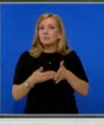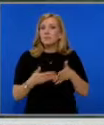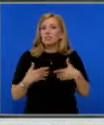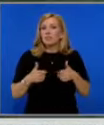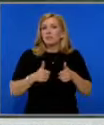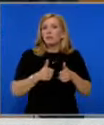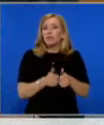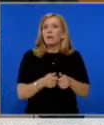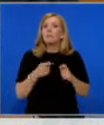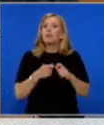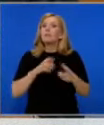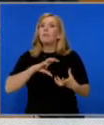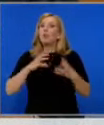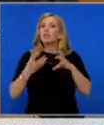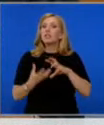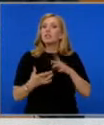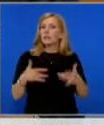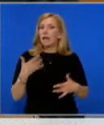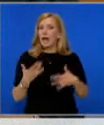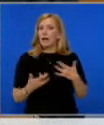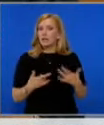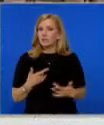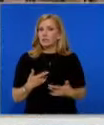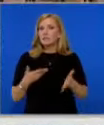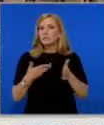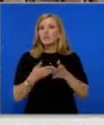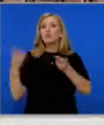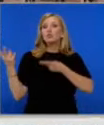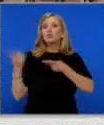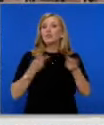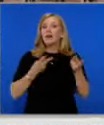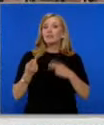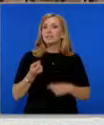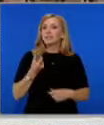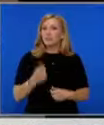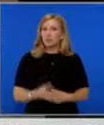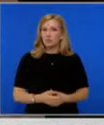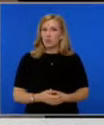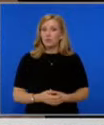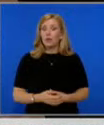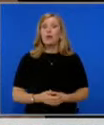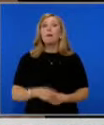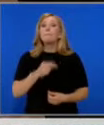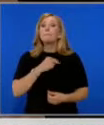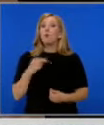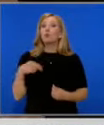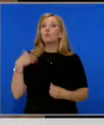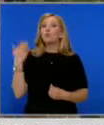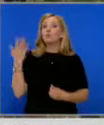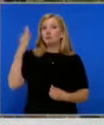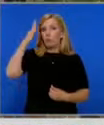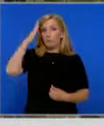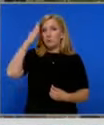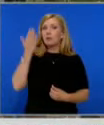политически театър, правейки трилър от доставките на зърно. В отговор на изказването Полското външно министерство превика